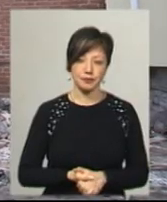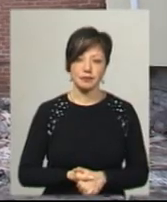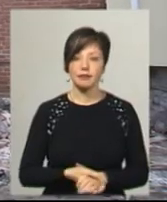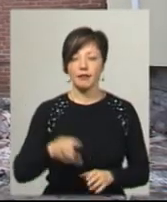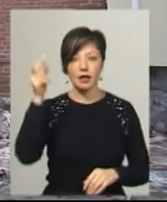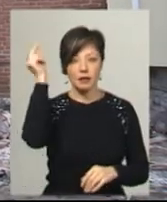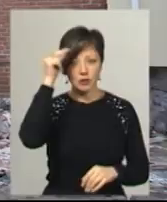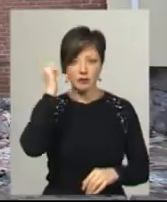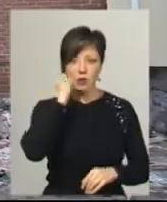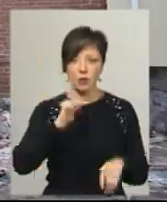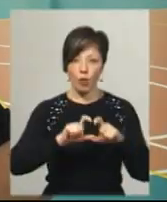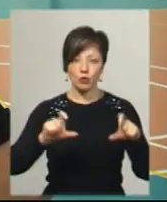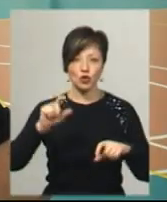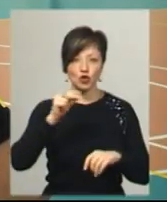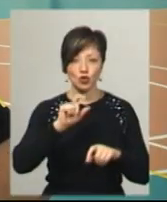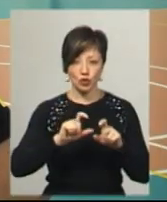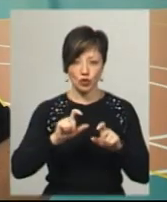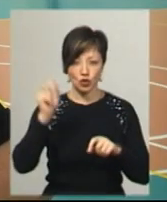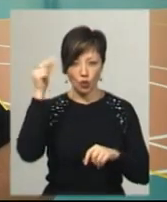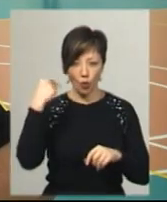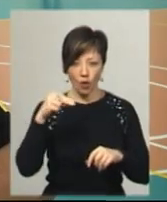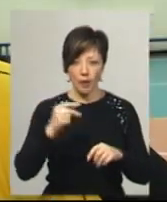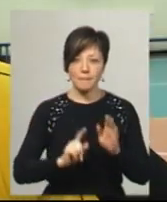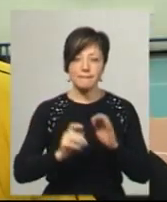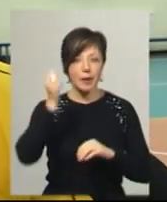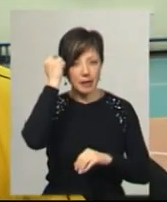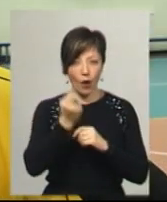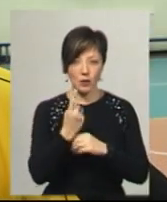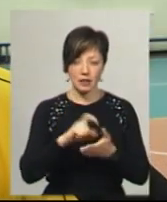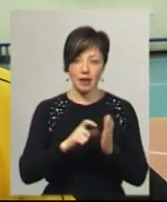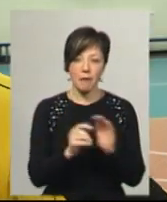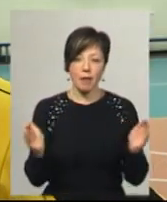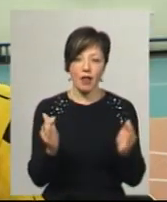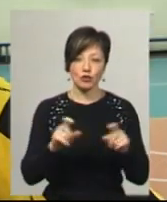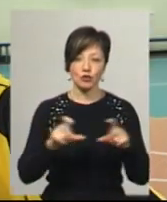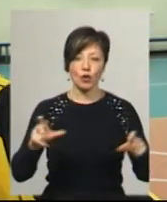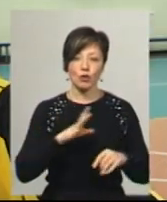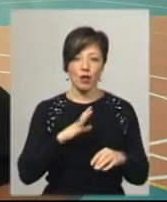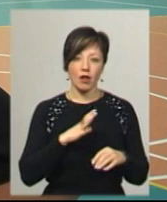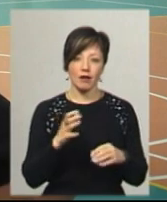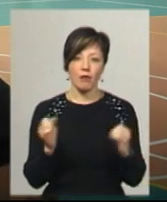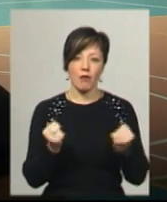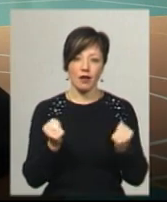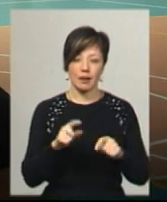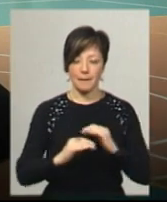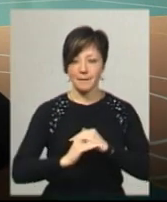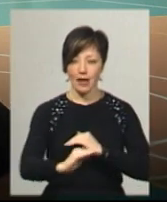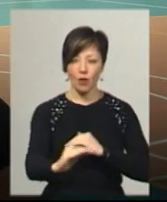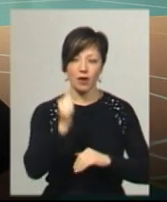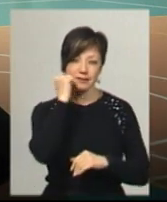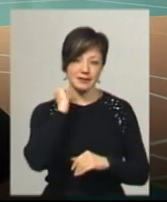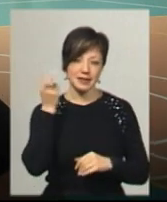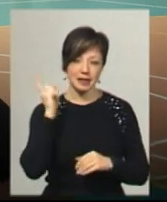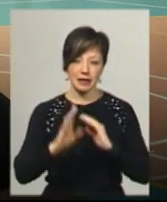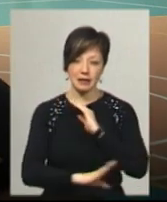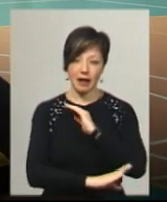Навчання в старому корпусі школи пам'ятає 11-класник Артем Колесник. В маленькій школі цій було прохладно, підлога була старенька,